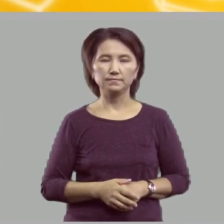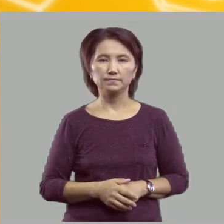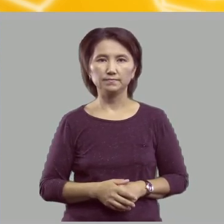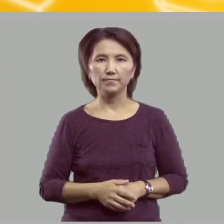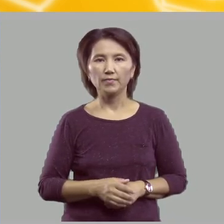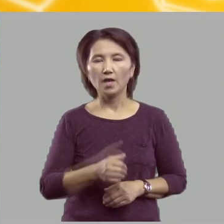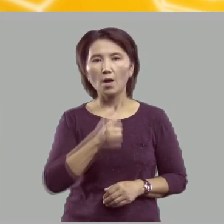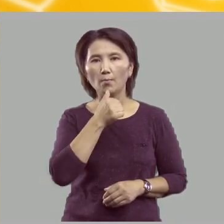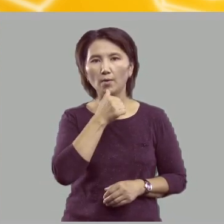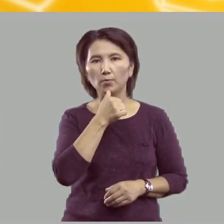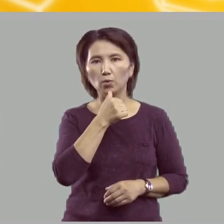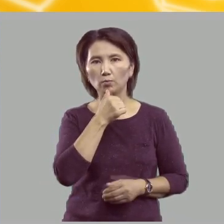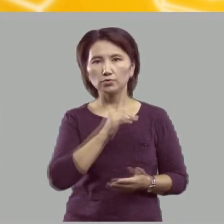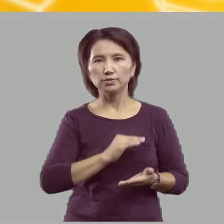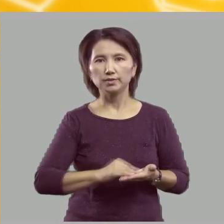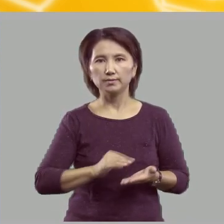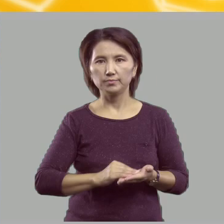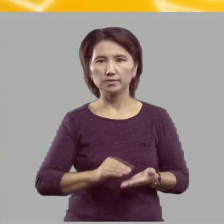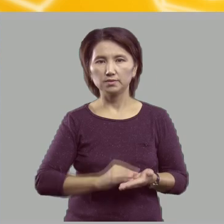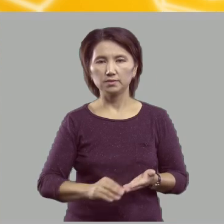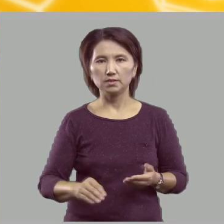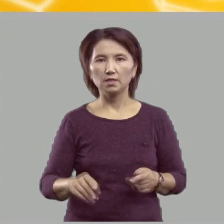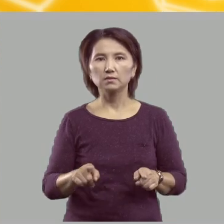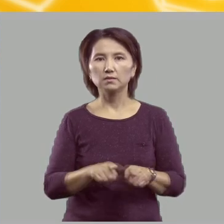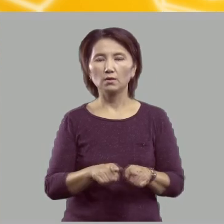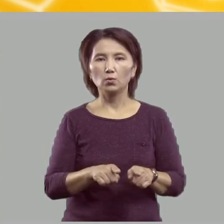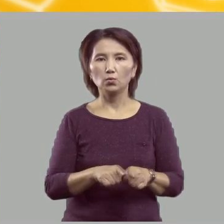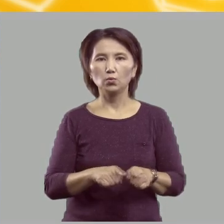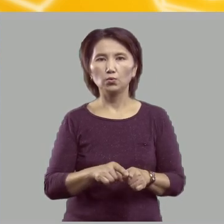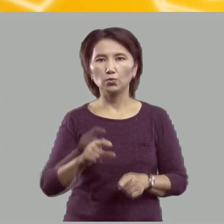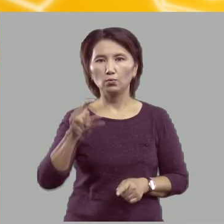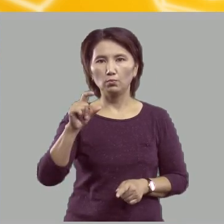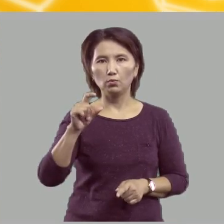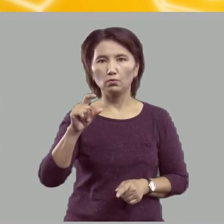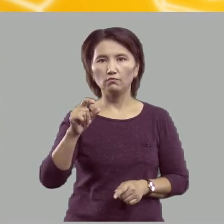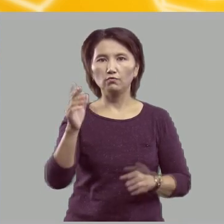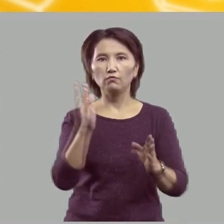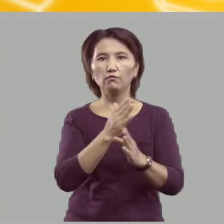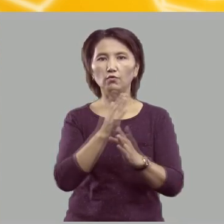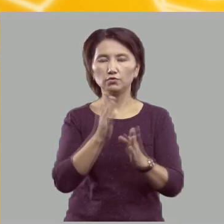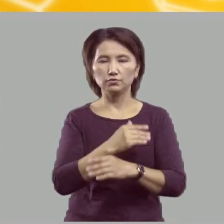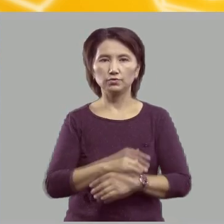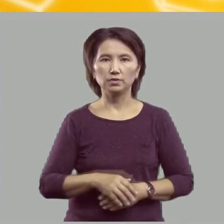Попробуйте написать такую букву в воздухе.